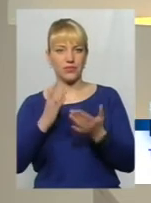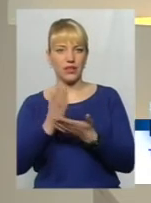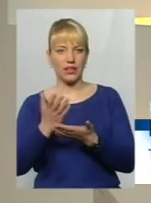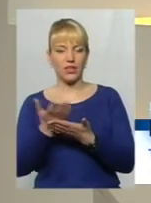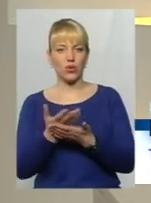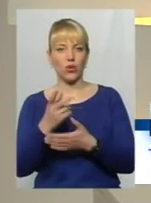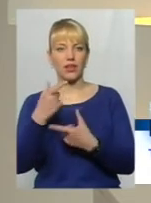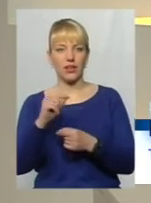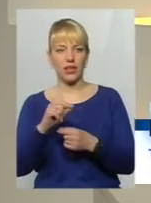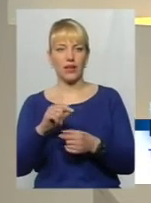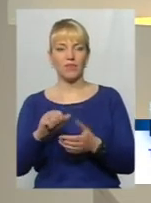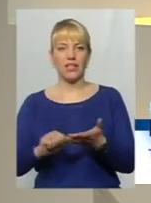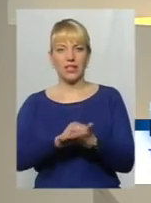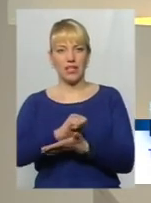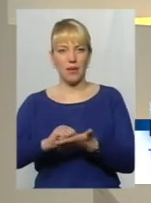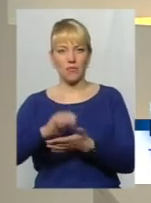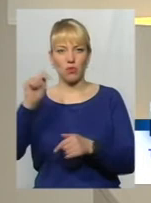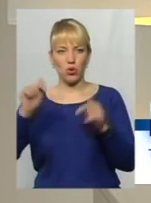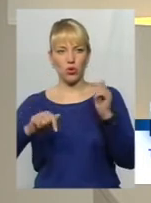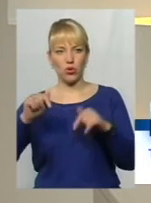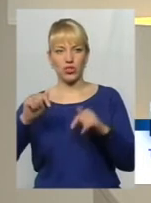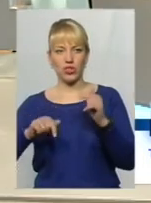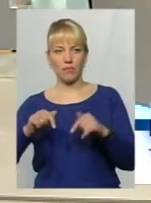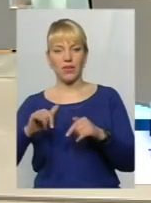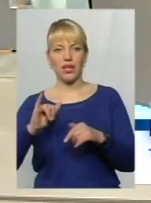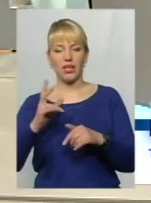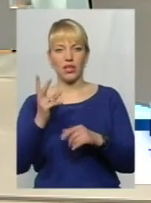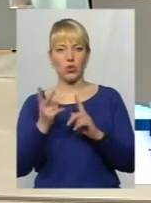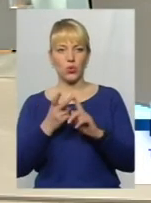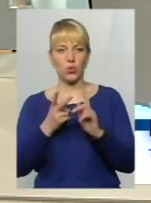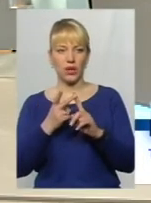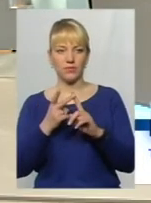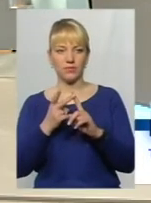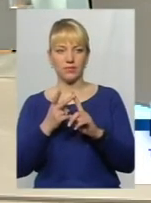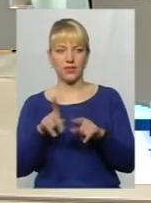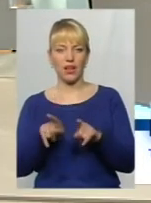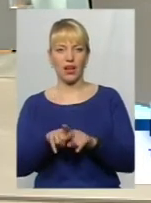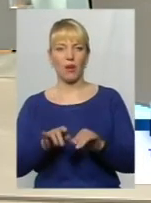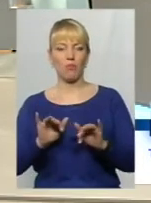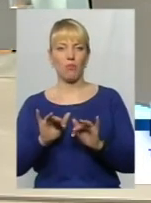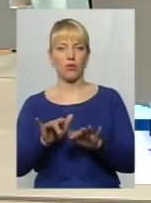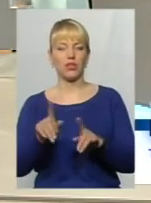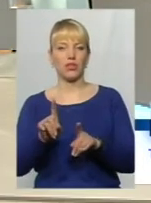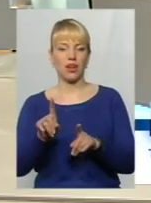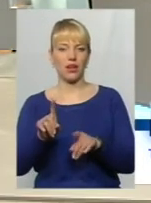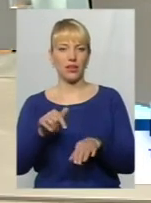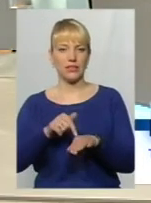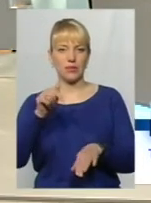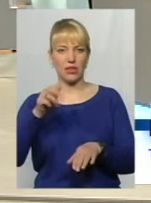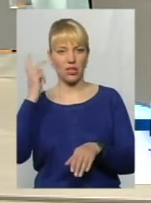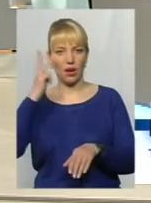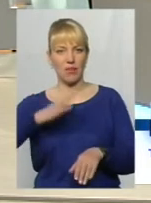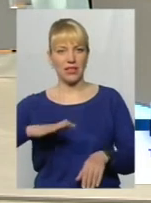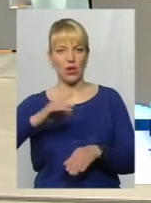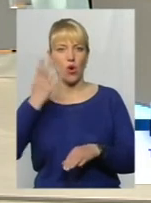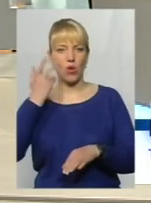дорожники кладуть асфальт під дощем, так? І друга така подія, яка збентежила Хмельницький, це коли по